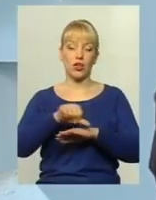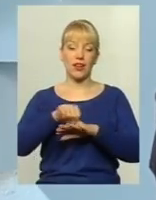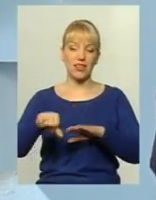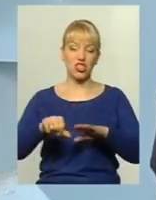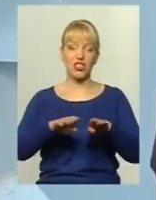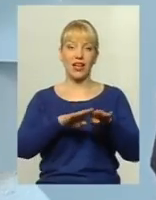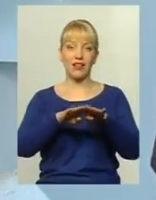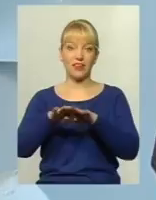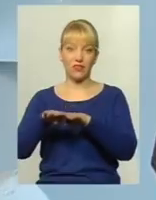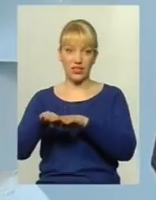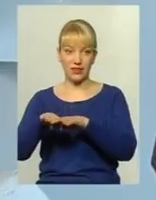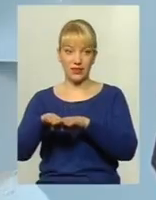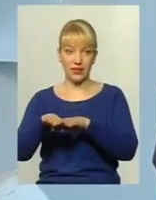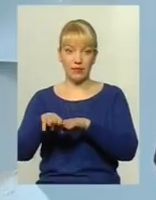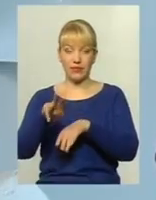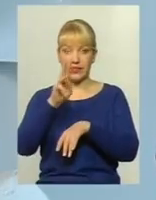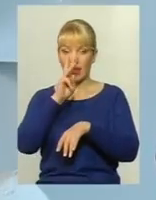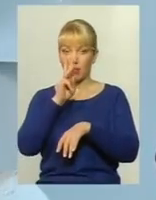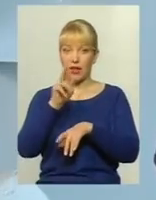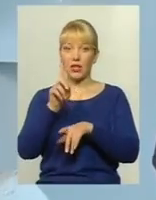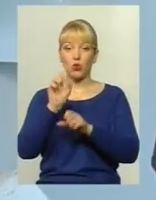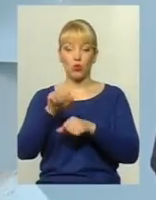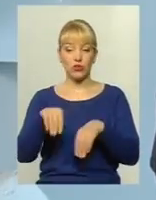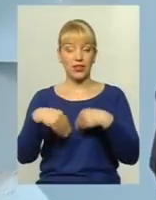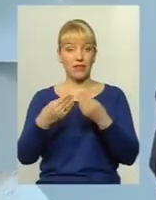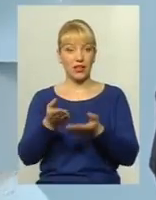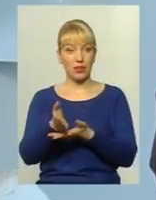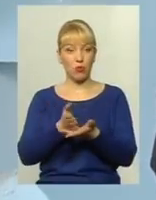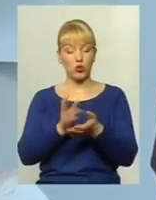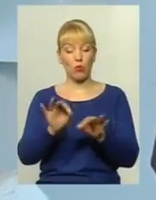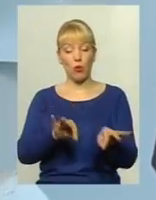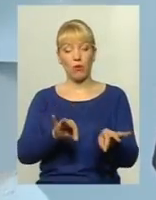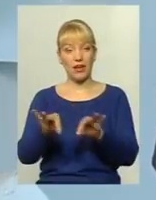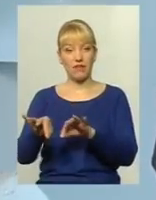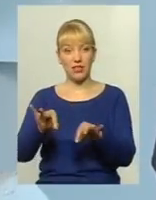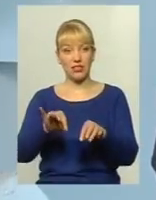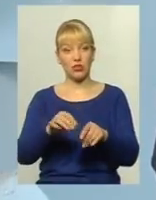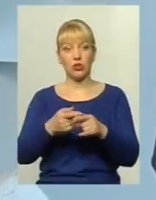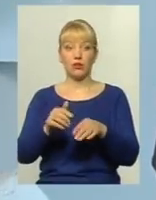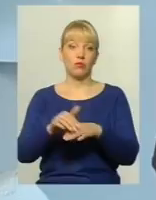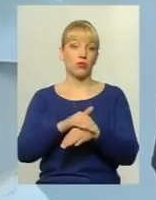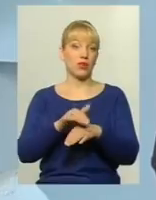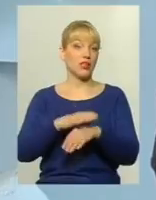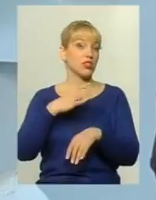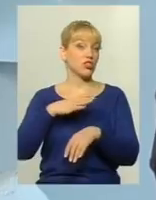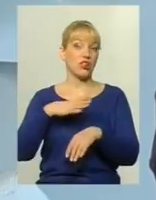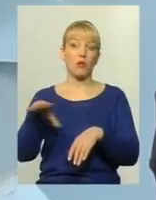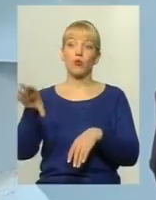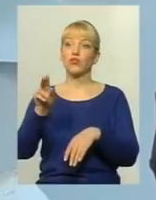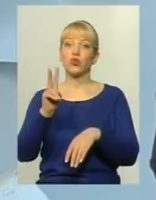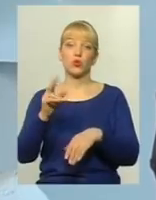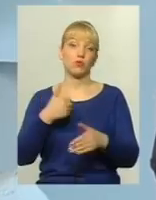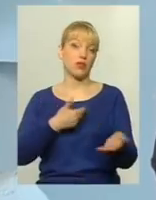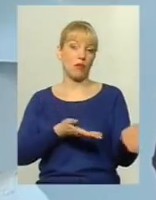рівень зарплати, на яку можна надавати послухи по перевезенню пасажирів, то ми, будь ласка, чекаємо всіх до нас на